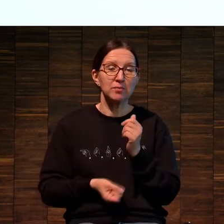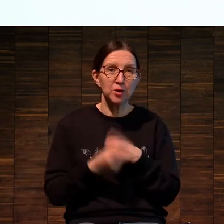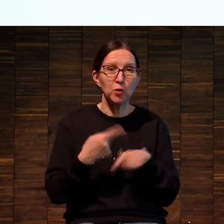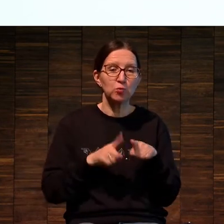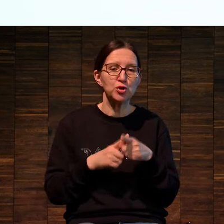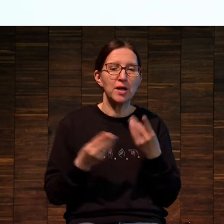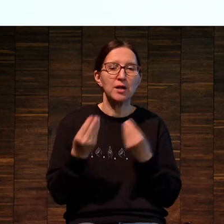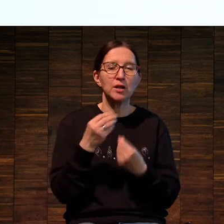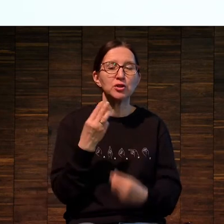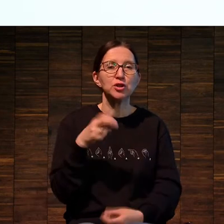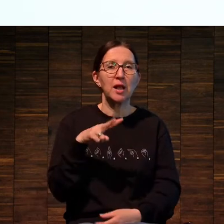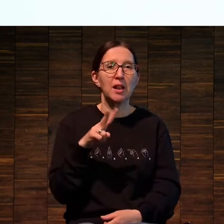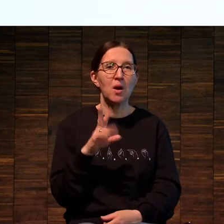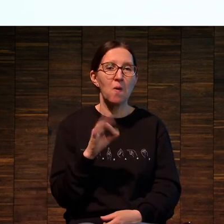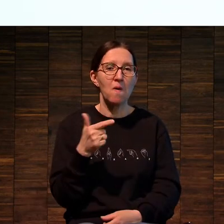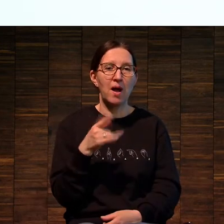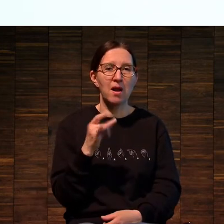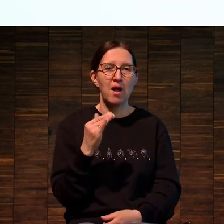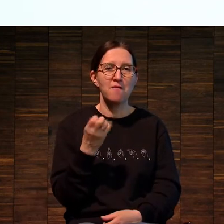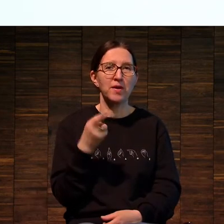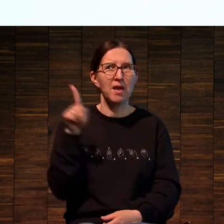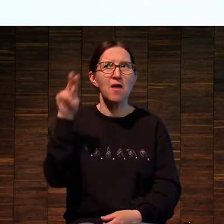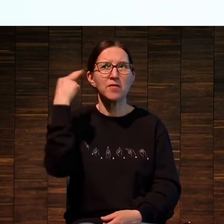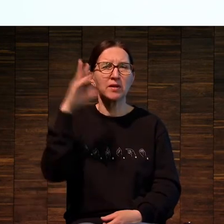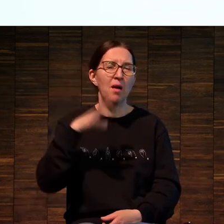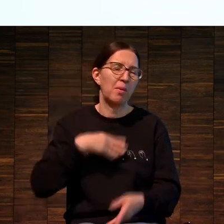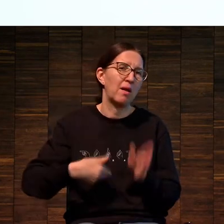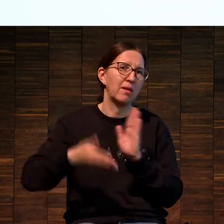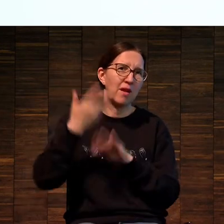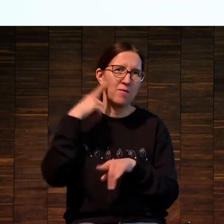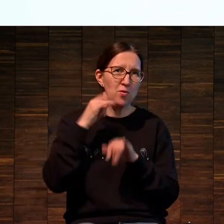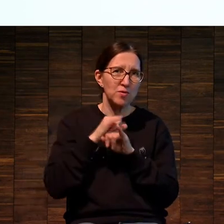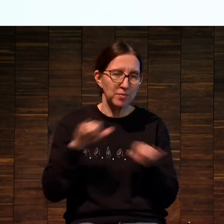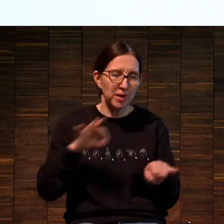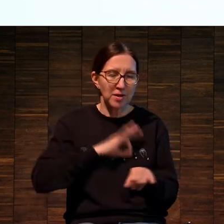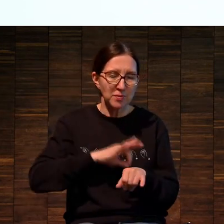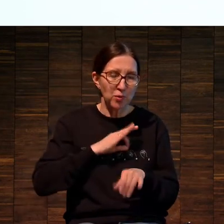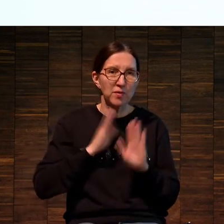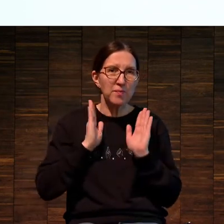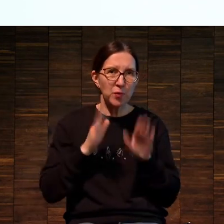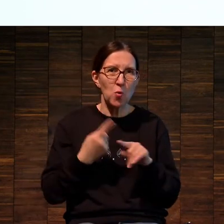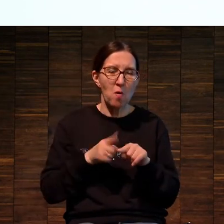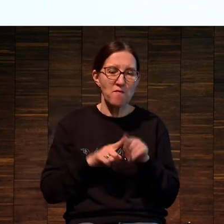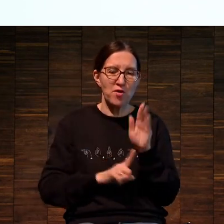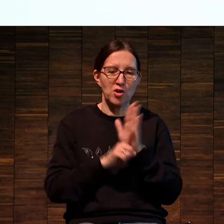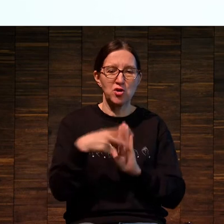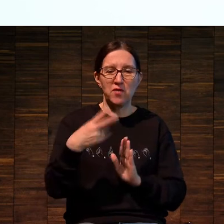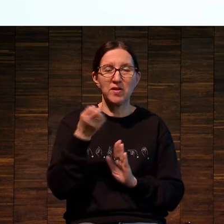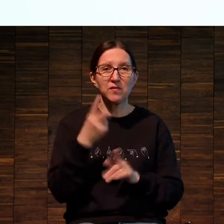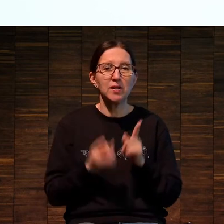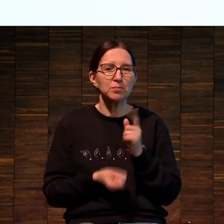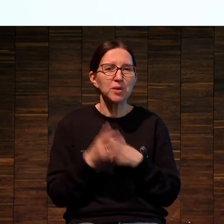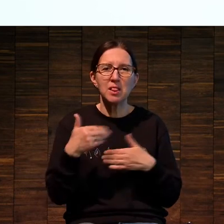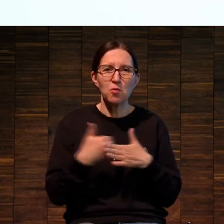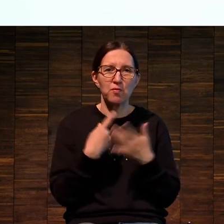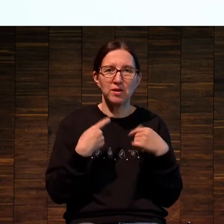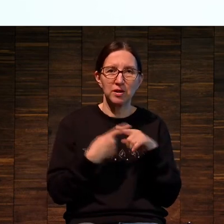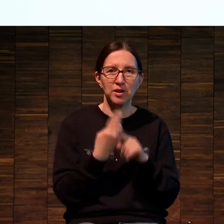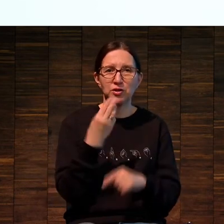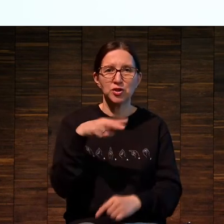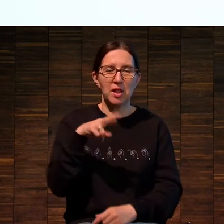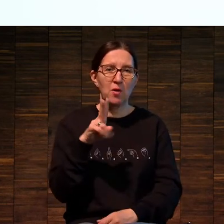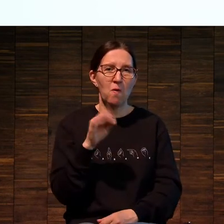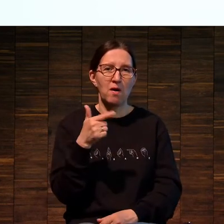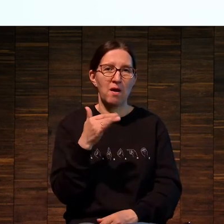шелкография, хотя говорят, что в Китае она была бог весть когда, но это такие на самом деле почти легенды.